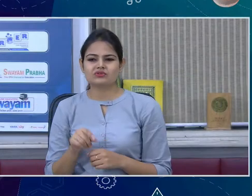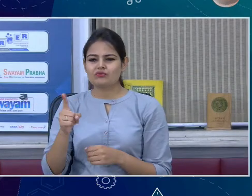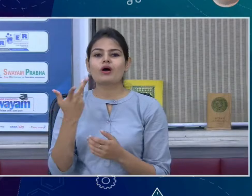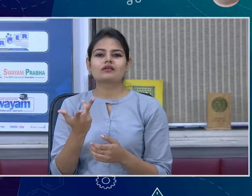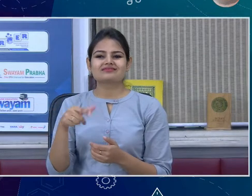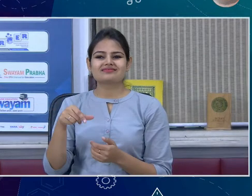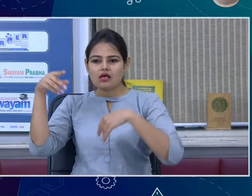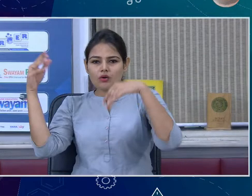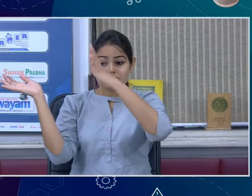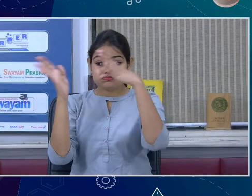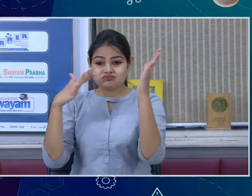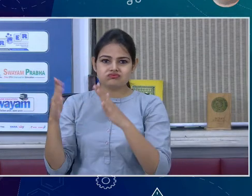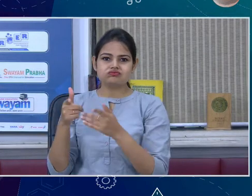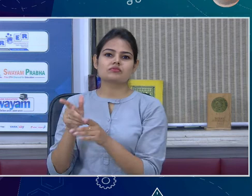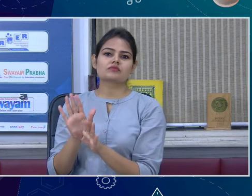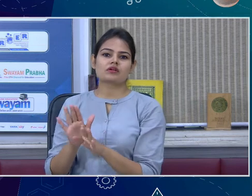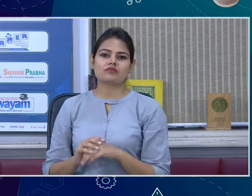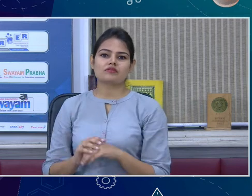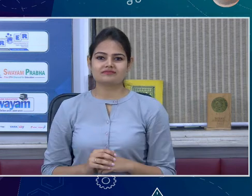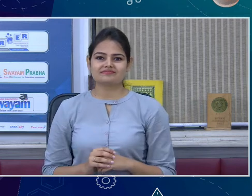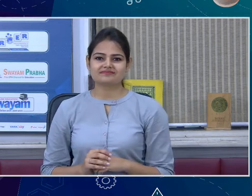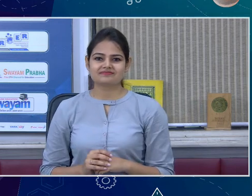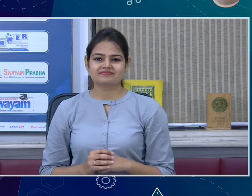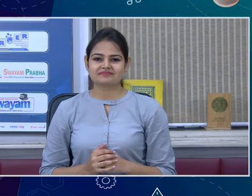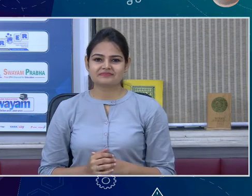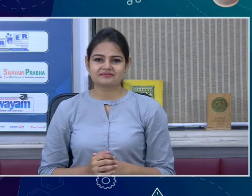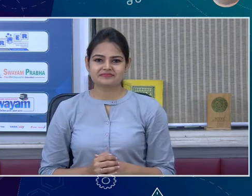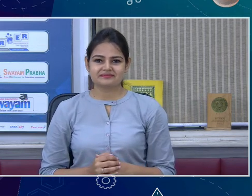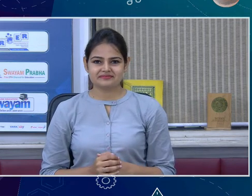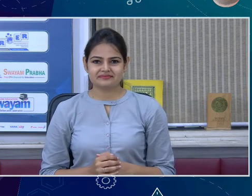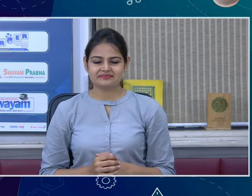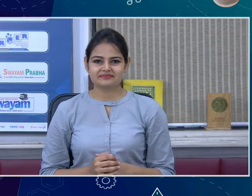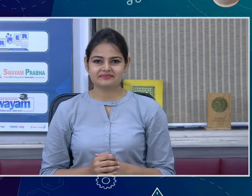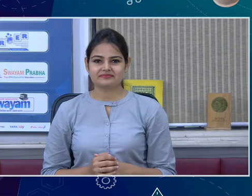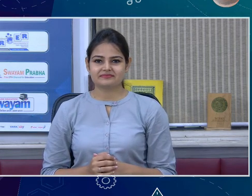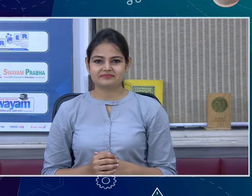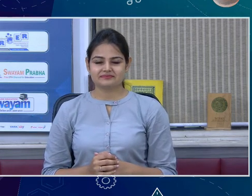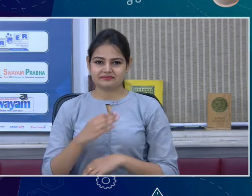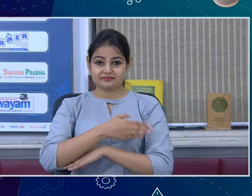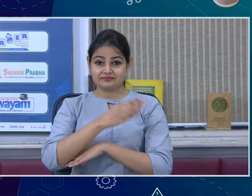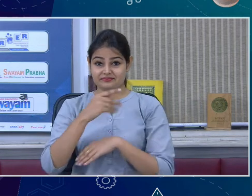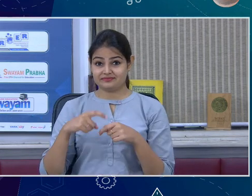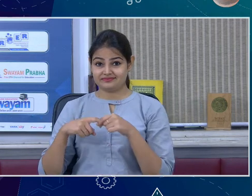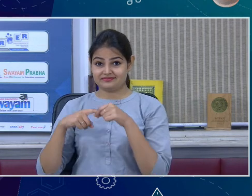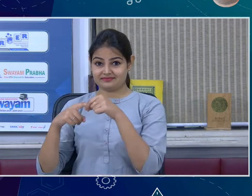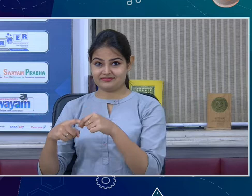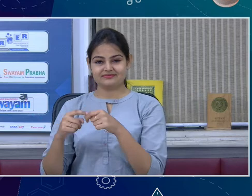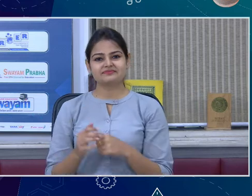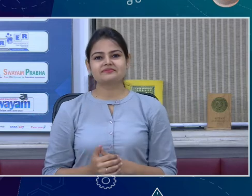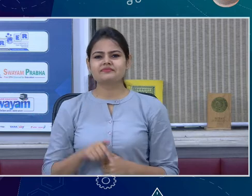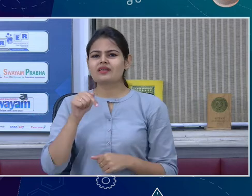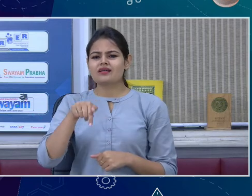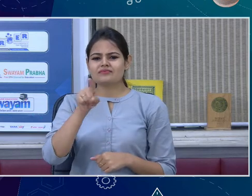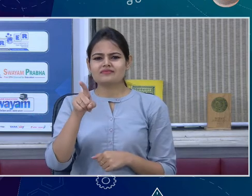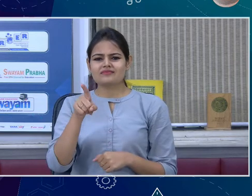bromine exists in the liquid form Anima ji, you talked about metals